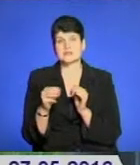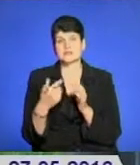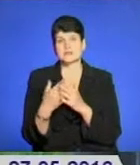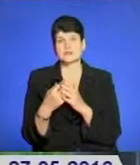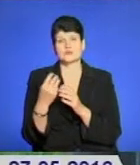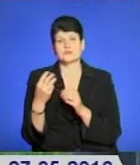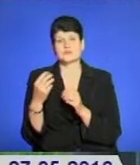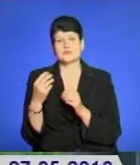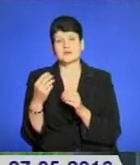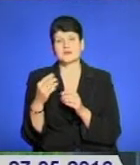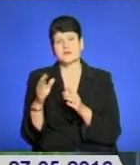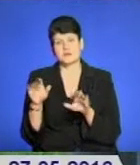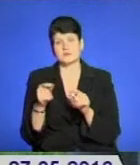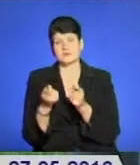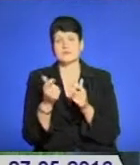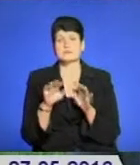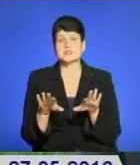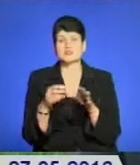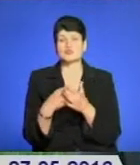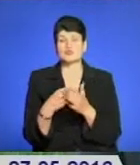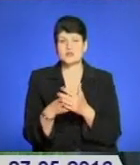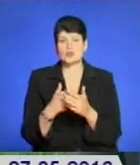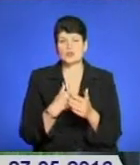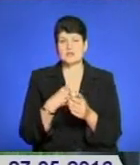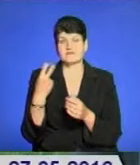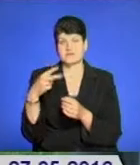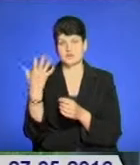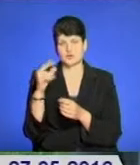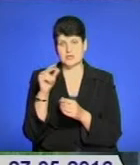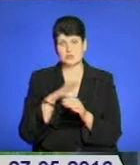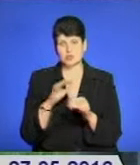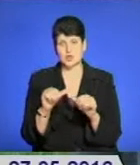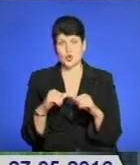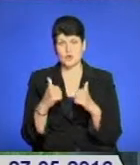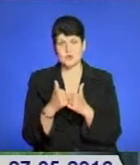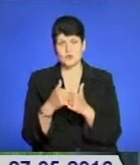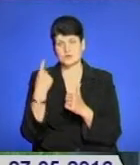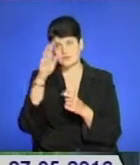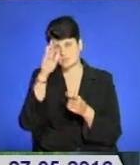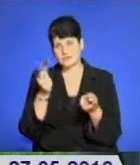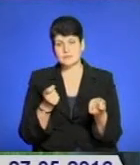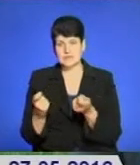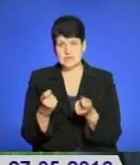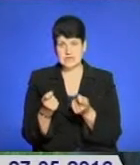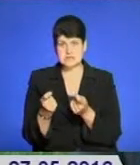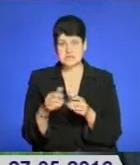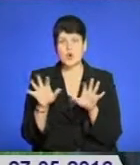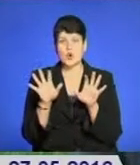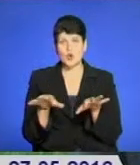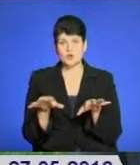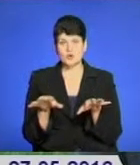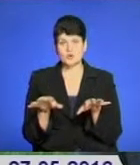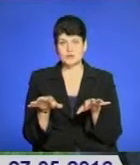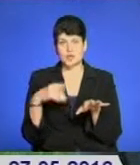тисяч виділено із місцевих бюджетів. Проте, от у 25 числа відбулася колегія обласної державної адміністрації і головою